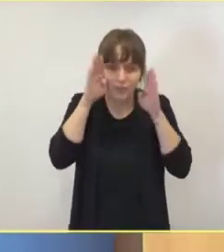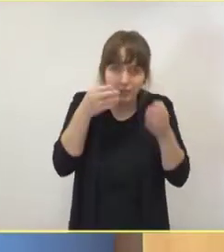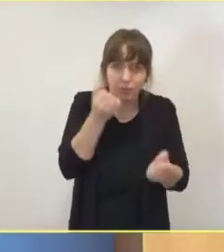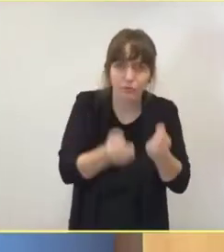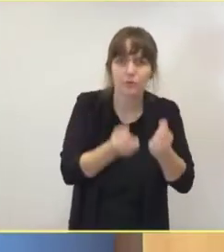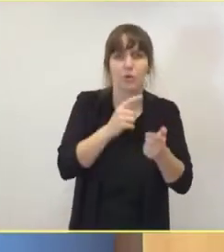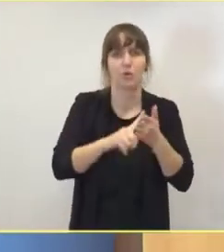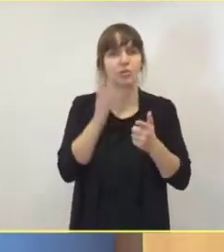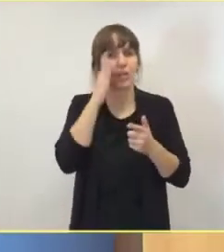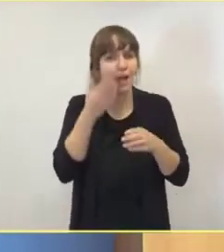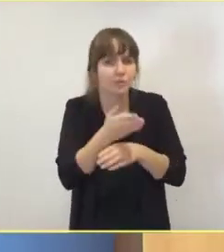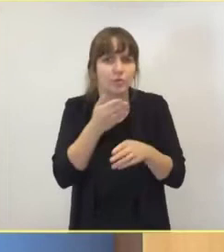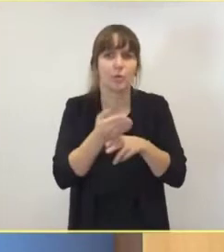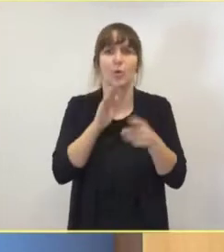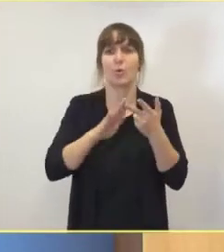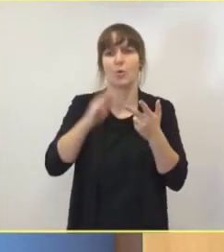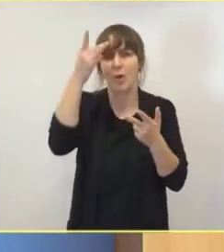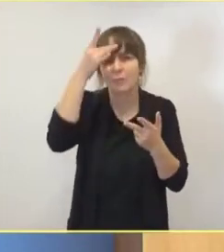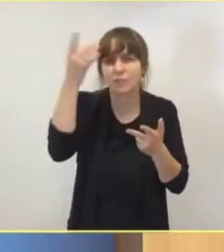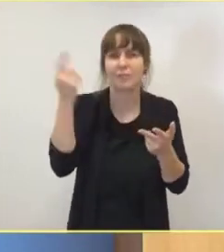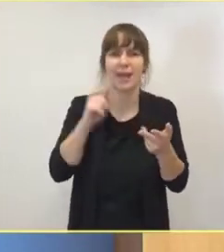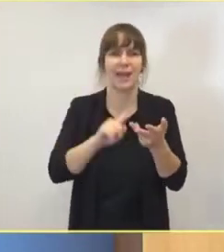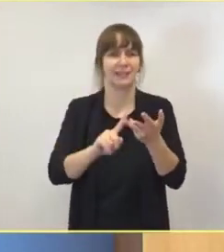Kopfschmerzen, Schlafstörungen, Angststörungen etc.